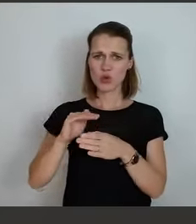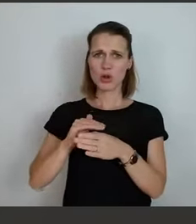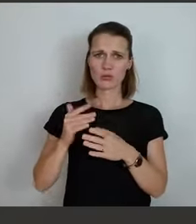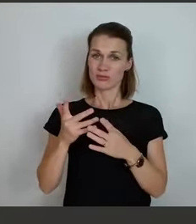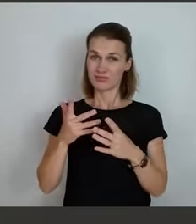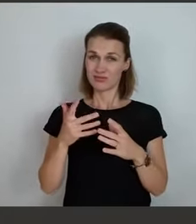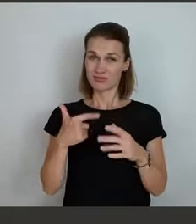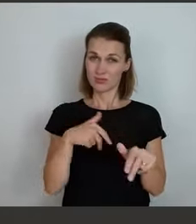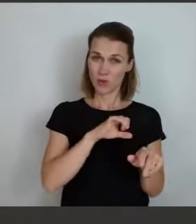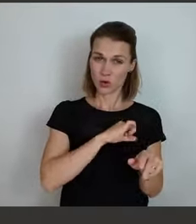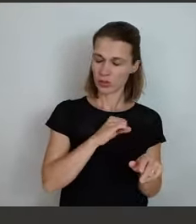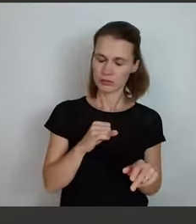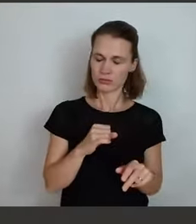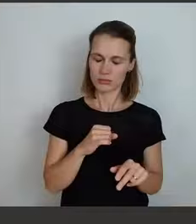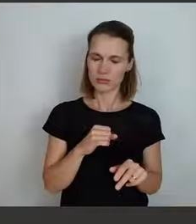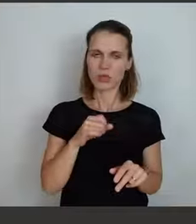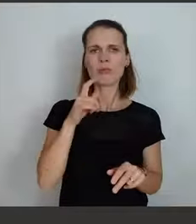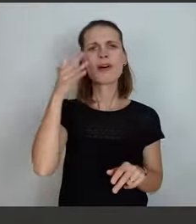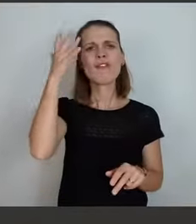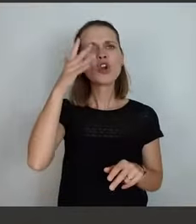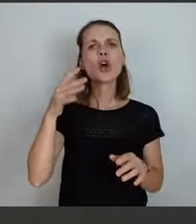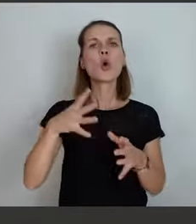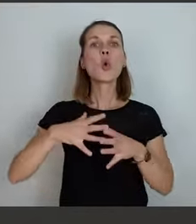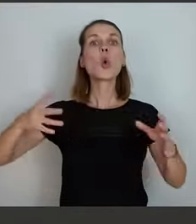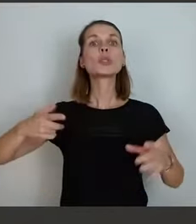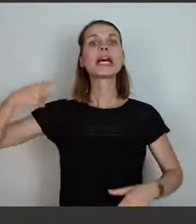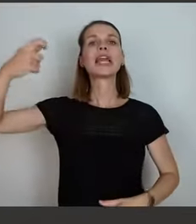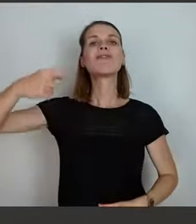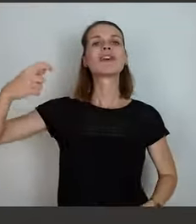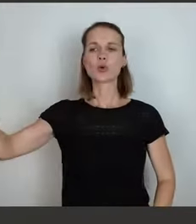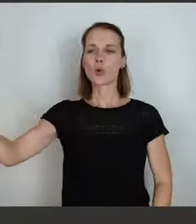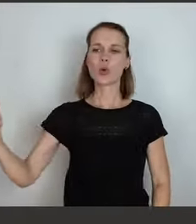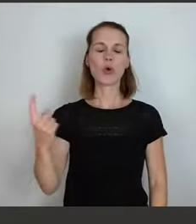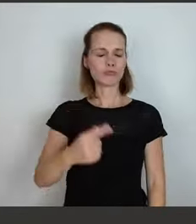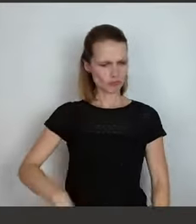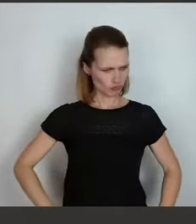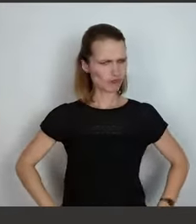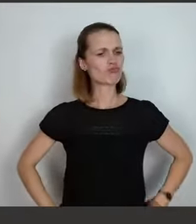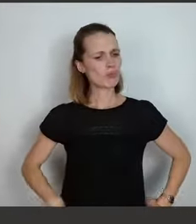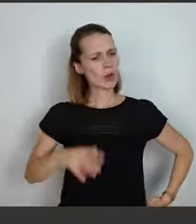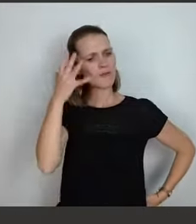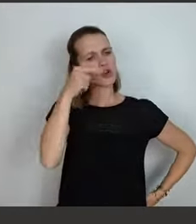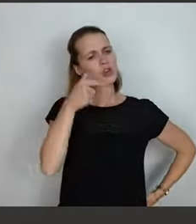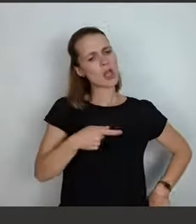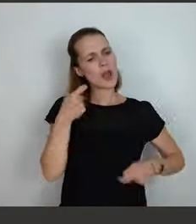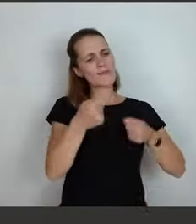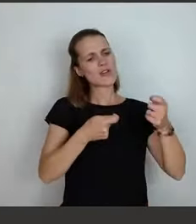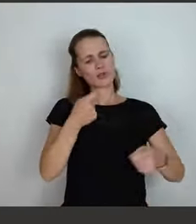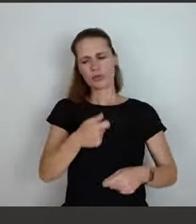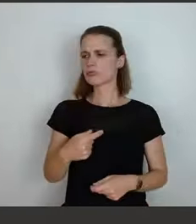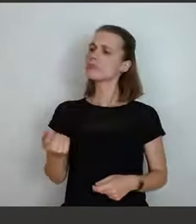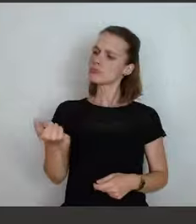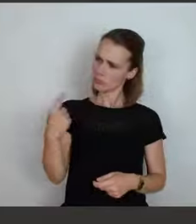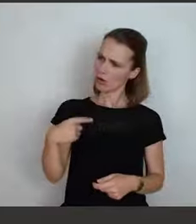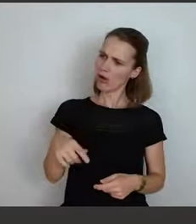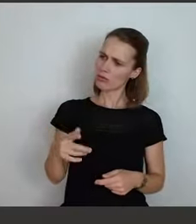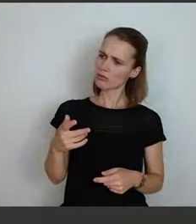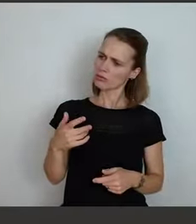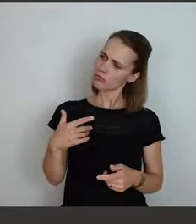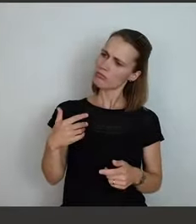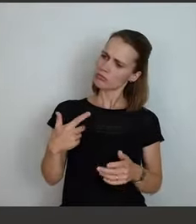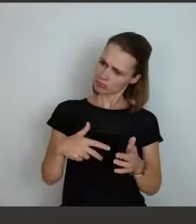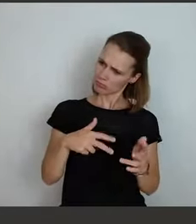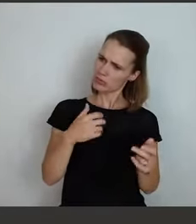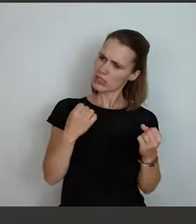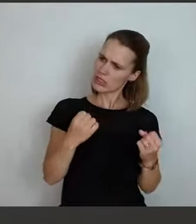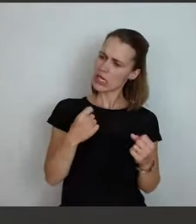kommt irgendein großer Investor und sagt, können wir vorstellen, jetzt hier zu investieren, können Sie mir garantieren, dass ich Fördermittel kriege, können Sie mir garantieren, dass